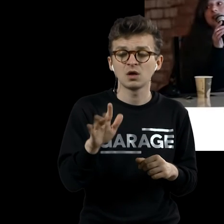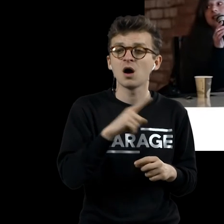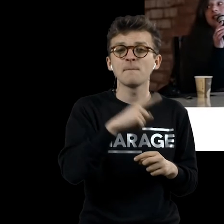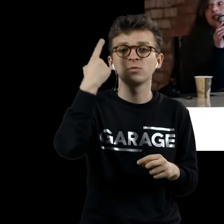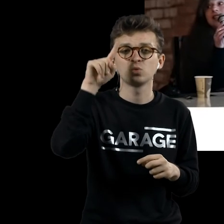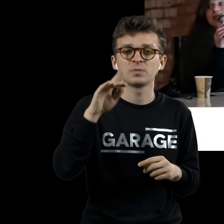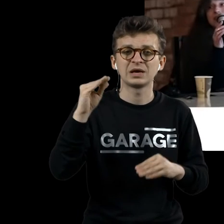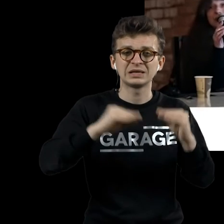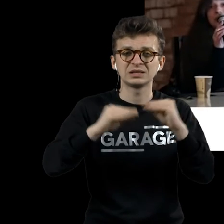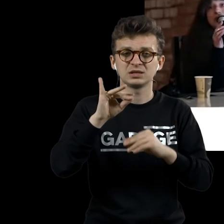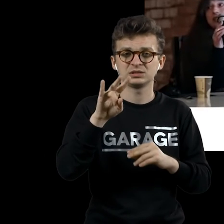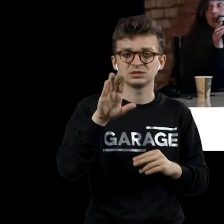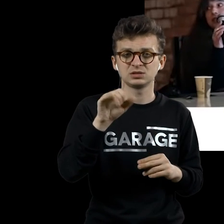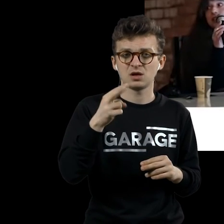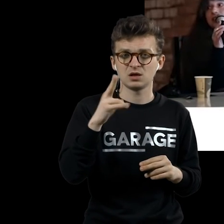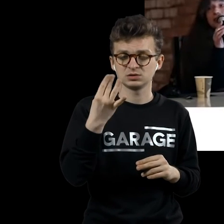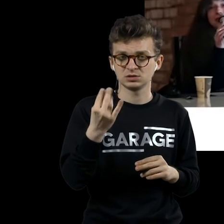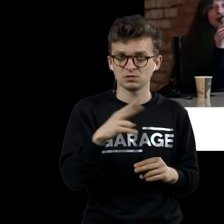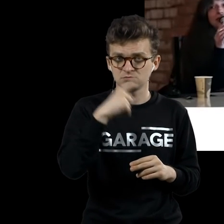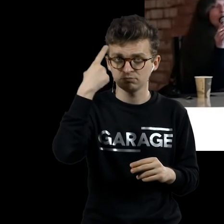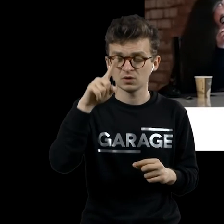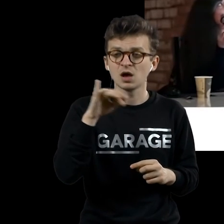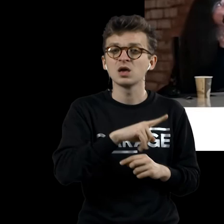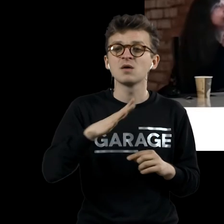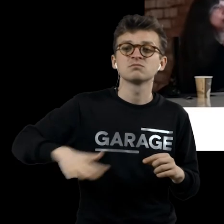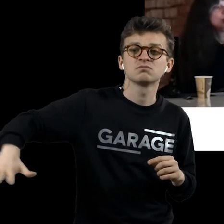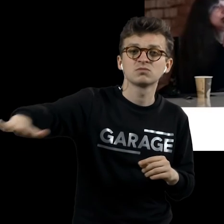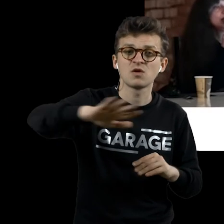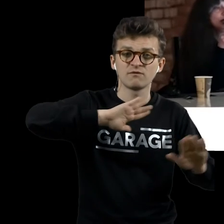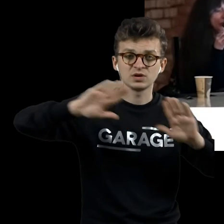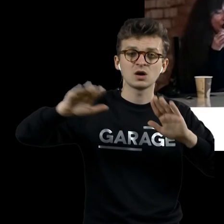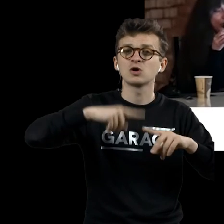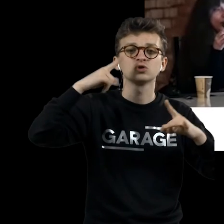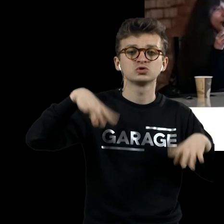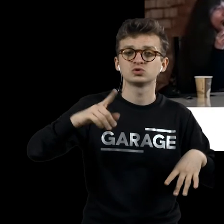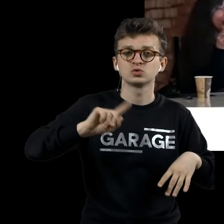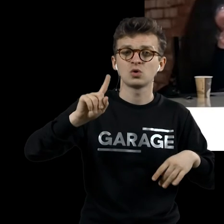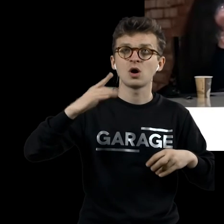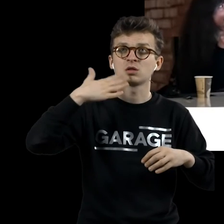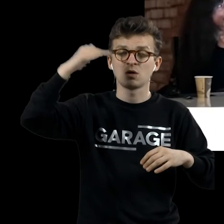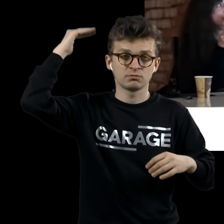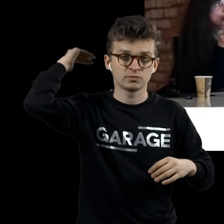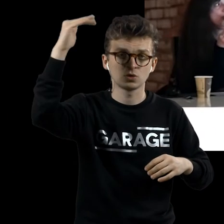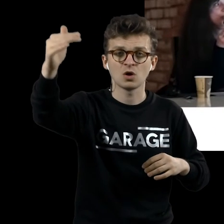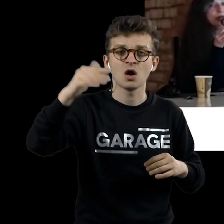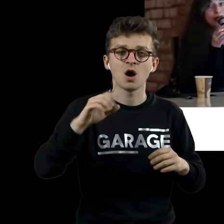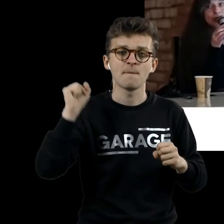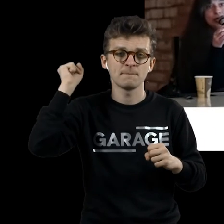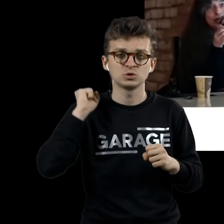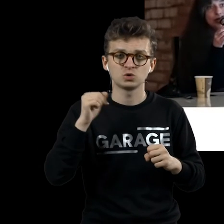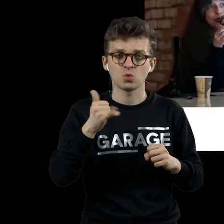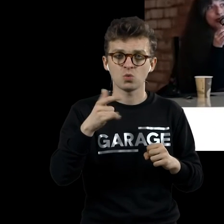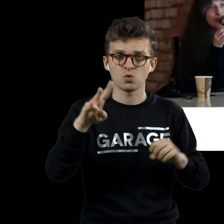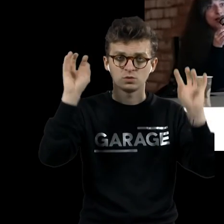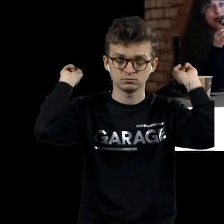инсталляции. Он решает пространство этой выставки, где весь потолок был завешан угольными мешками, и стояла эта жаровня, на